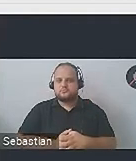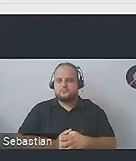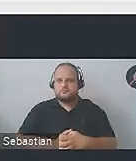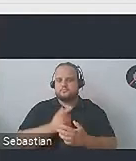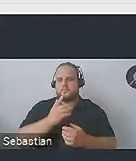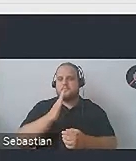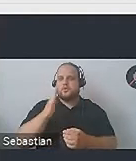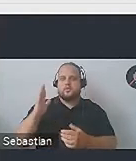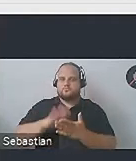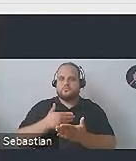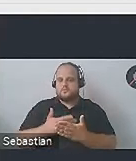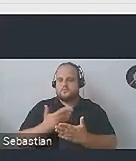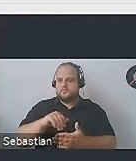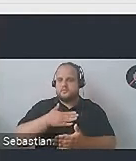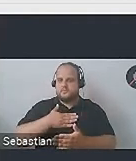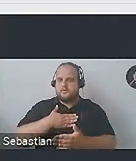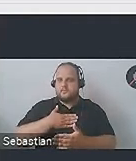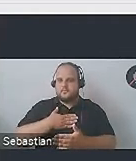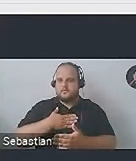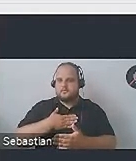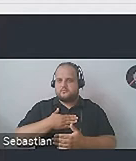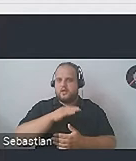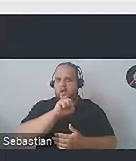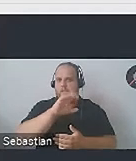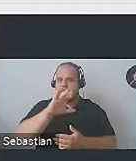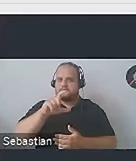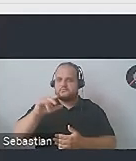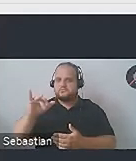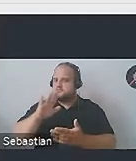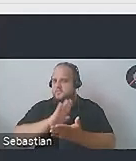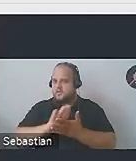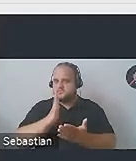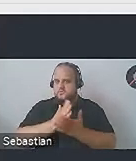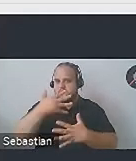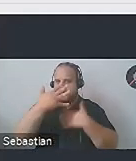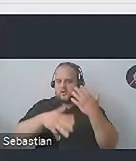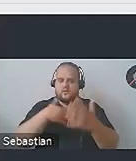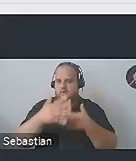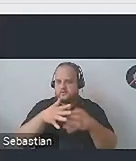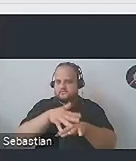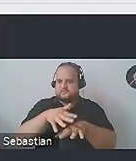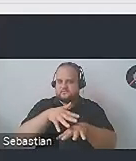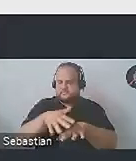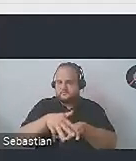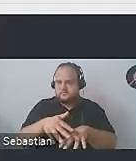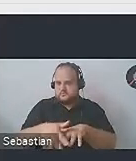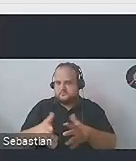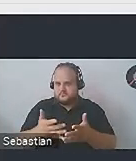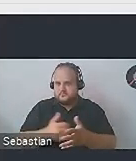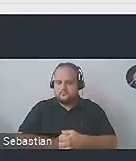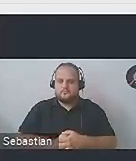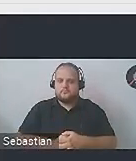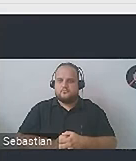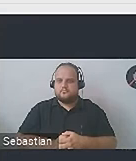bibliotece nie mamy na przykład katalogu alfabetycznego autorów, tylko mamy jakiś dziwny system oparty na liczbie stron